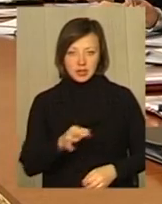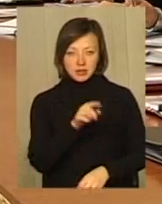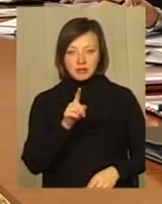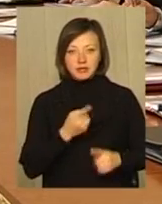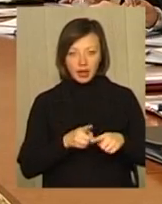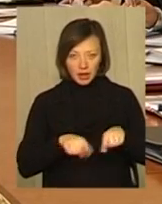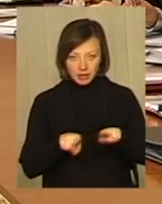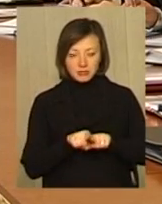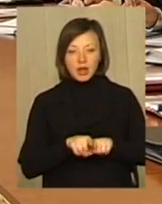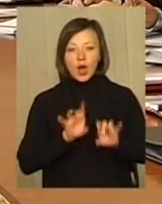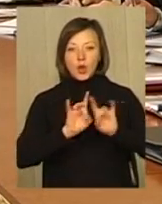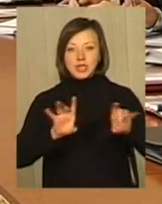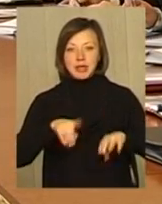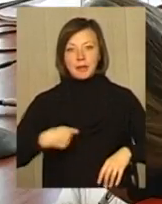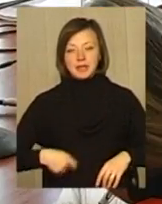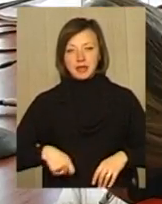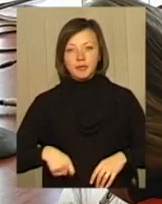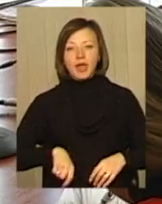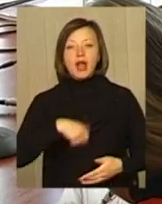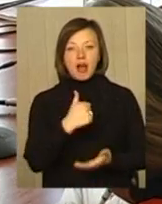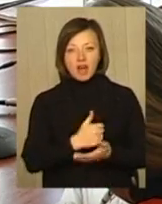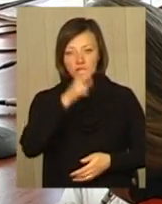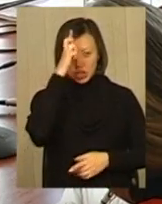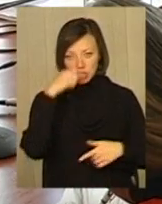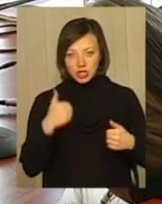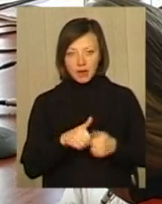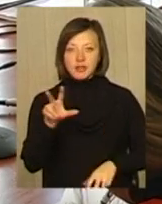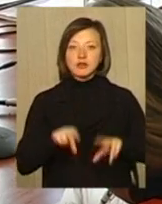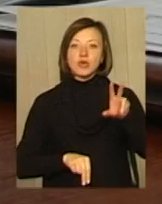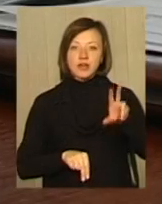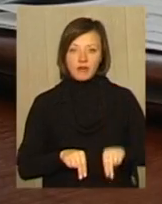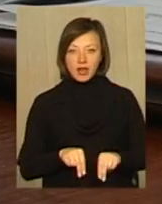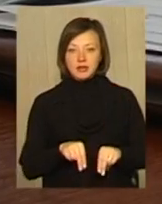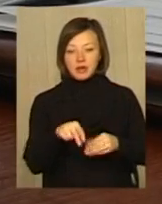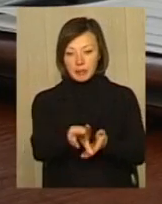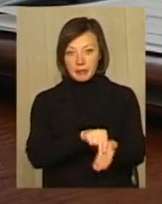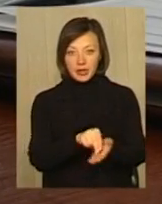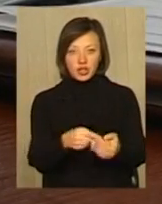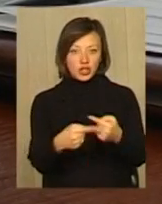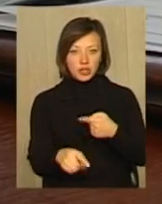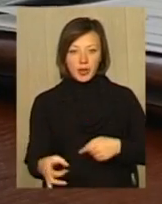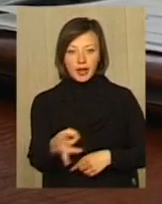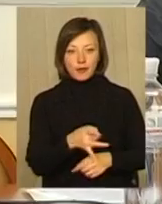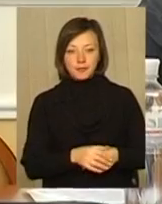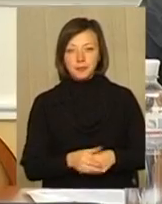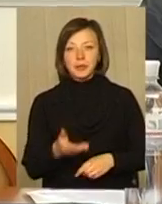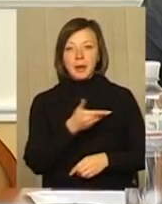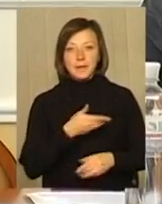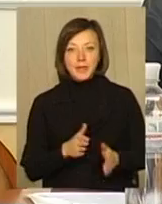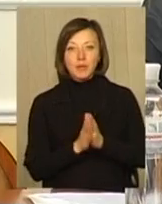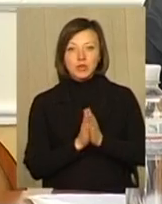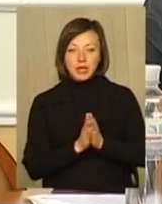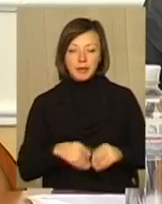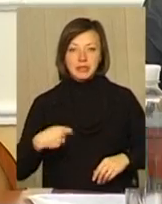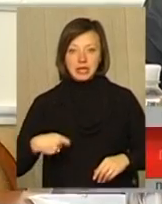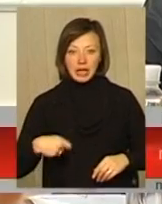посадовці розказали президентові України. Глава держави, сподіваються, поставить Хмельниччину за приклад іншим регіонам. Ми попросили президента,